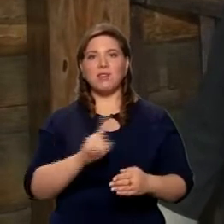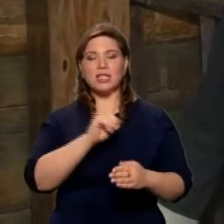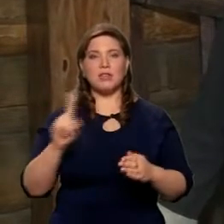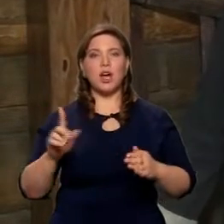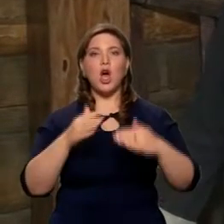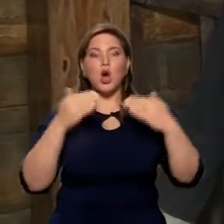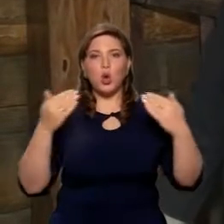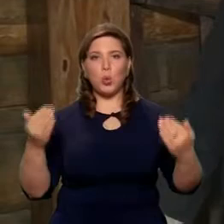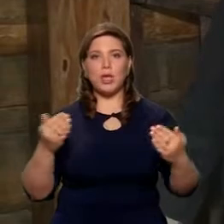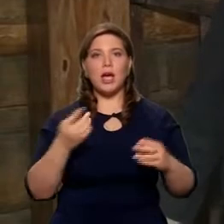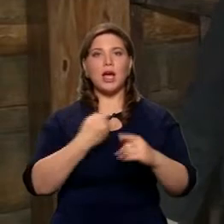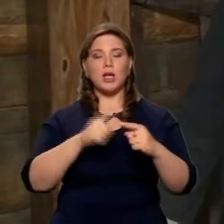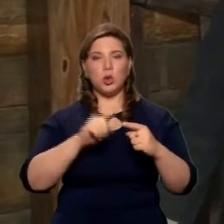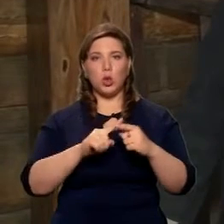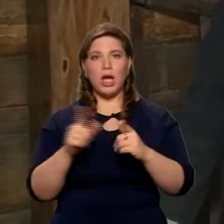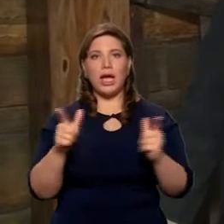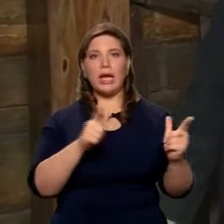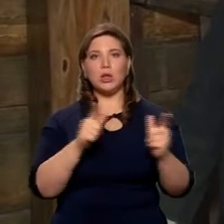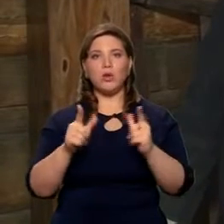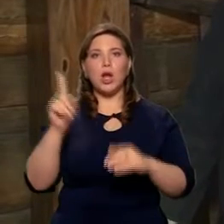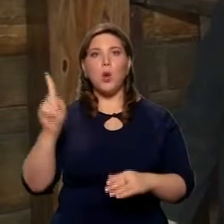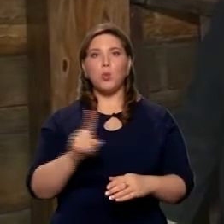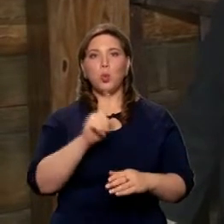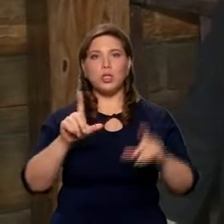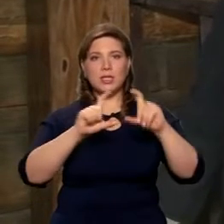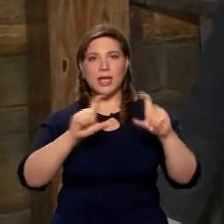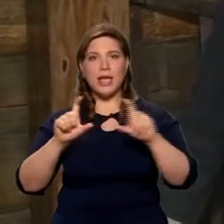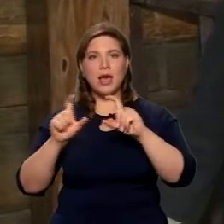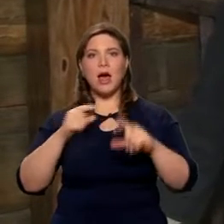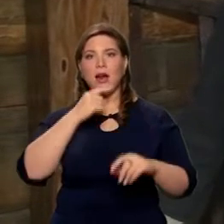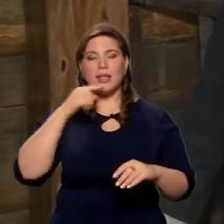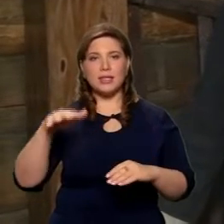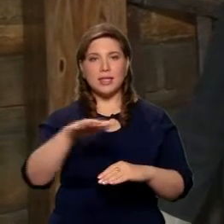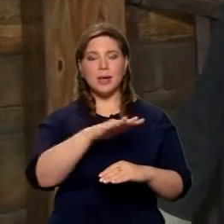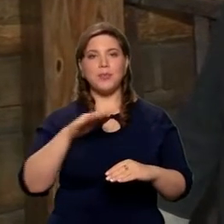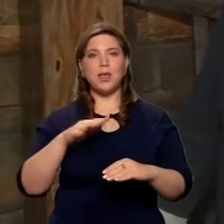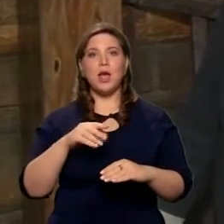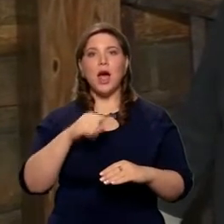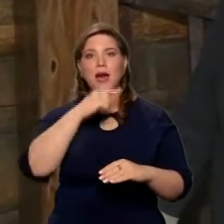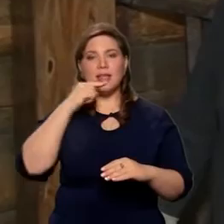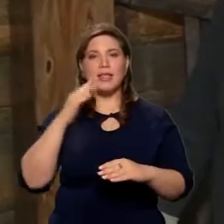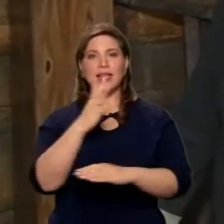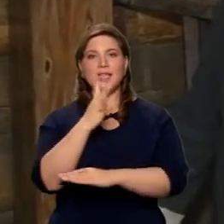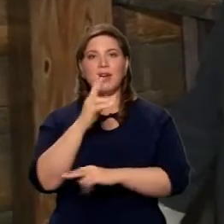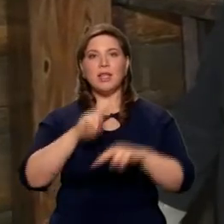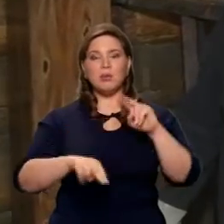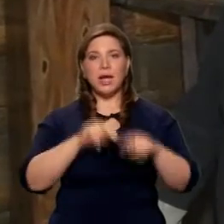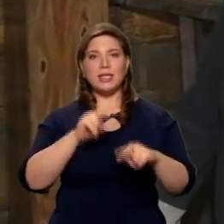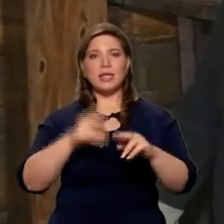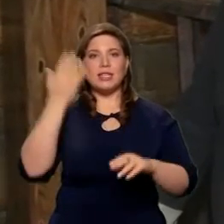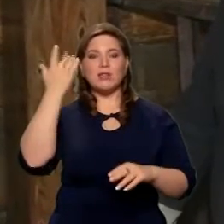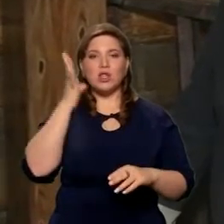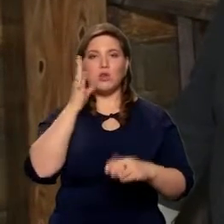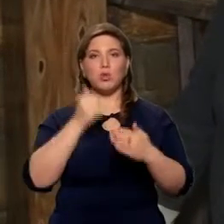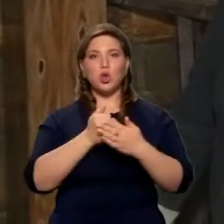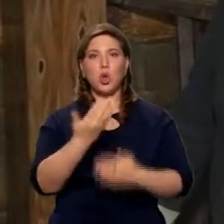выставка, которую готовили музеи России. Российская деревянная пластика с древнейших времен до наших